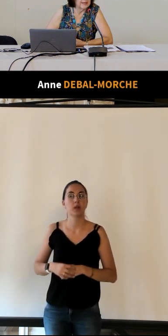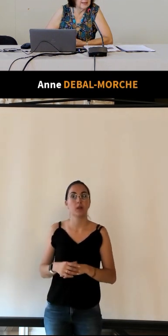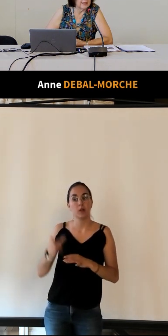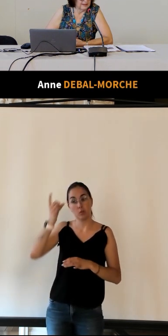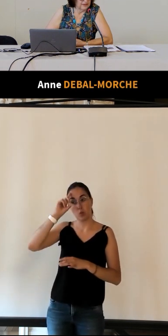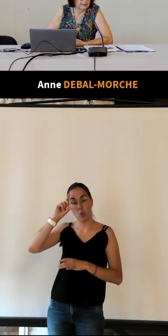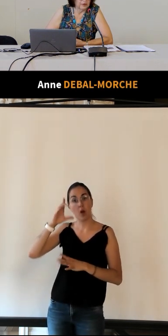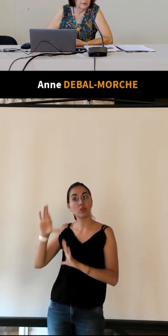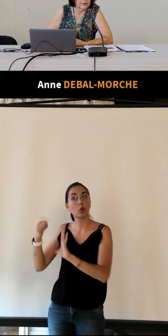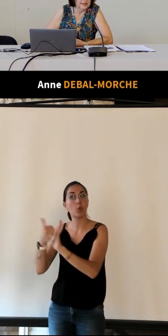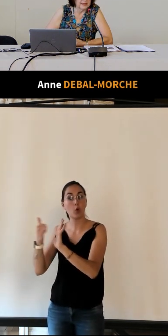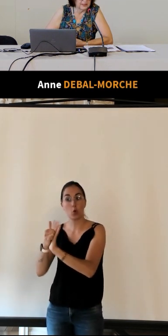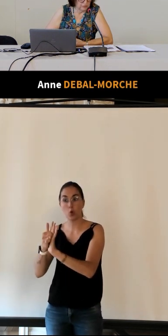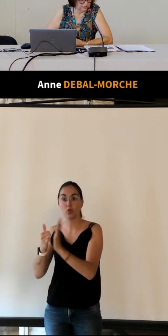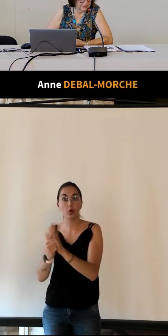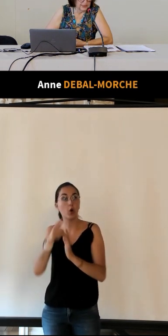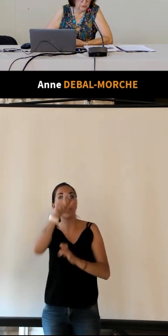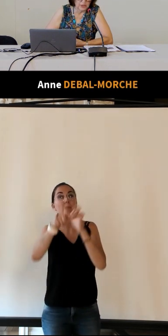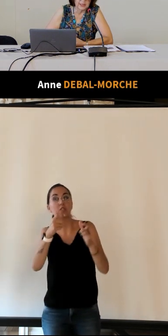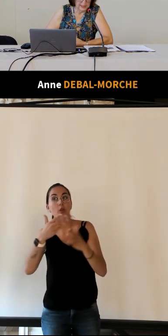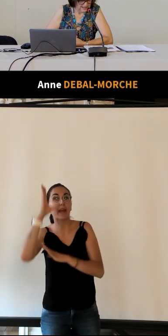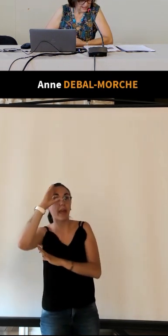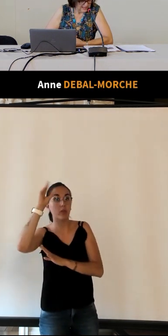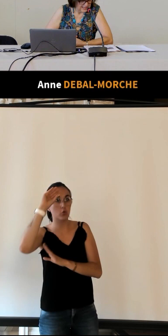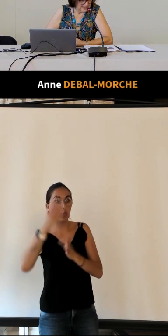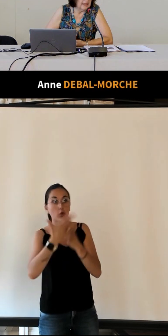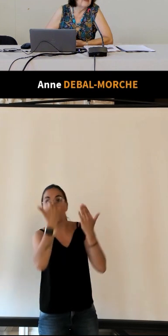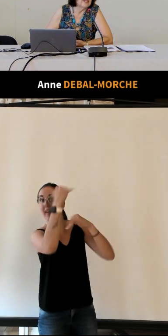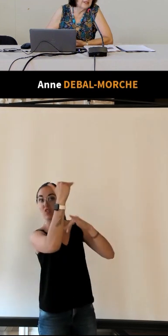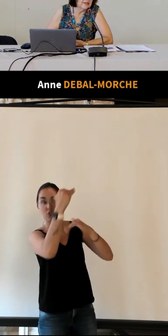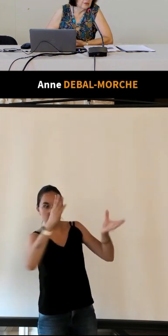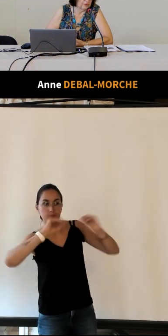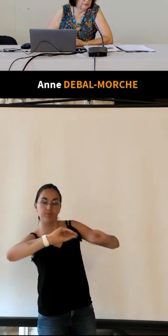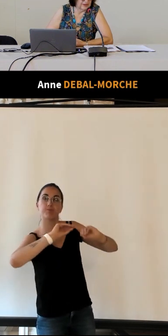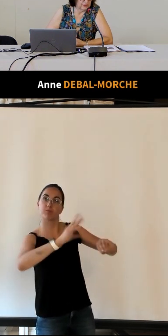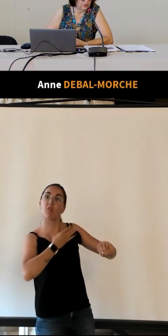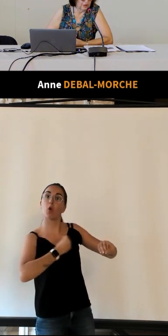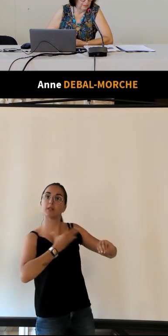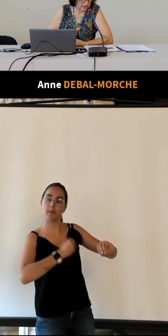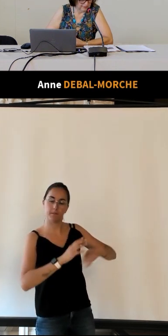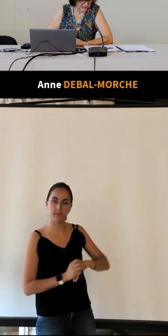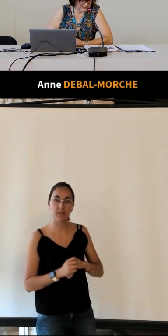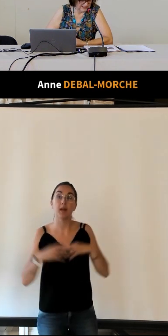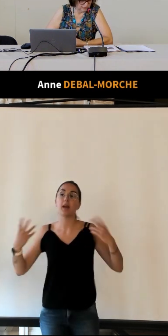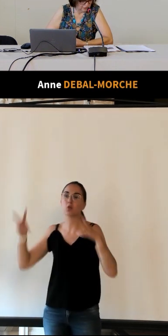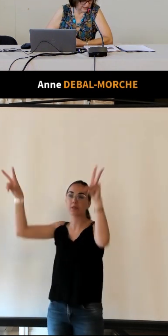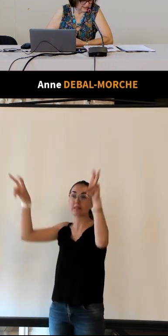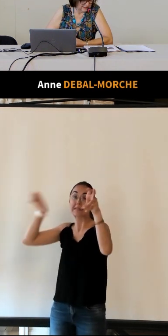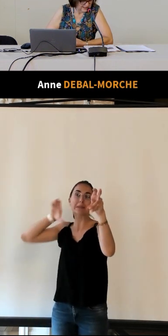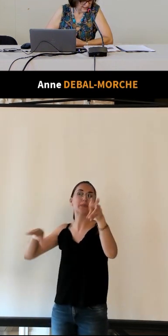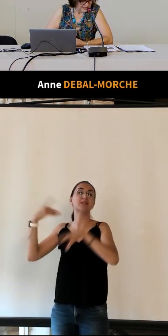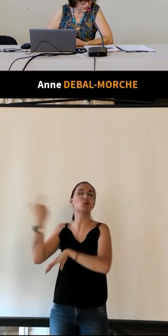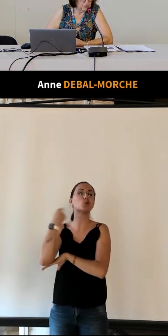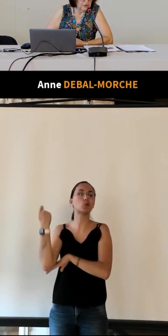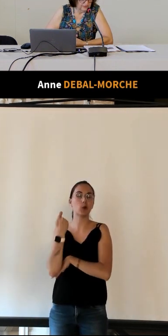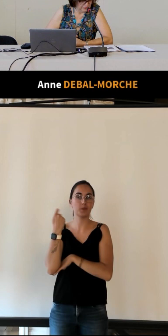destiné à faire apprendre le français à des étudiants étrangers et avec un slogan propre à la Touraine